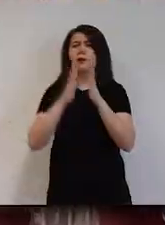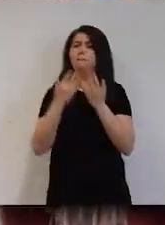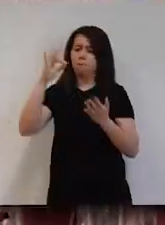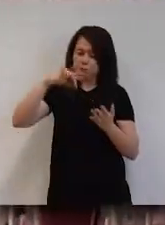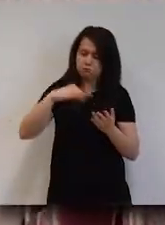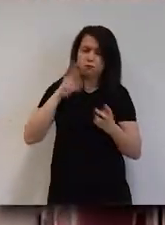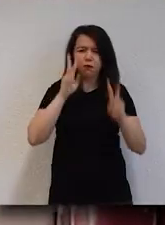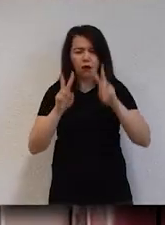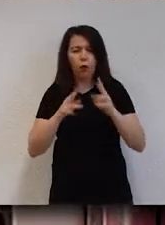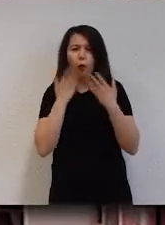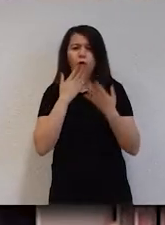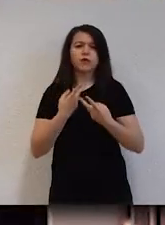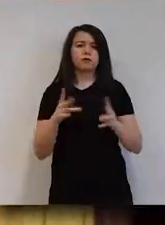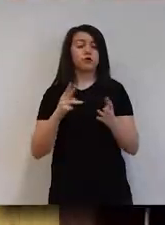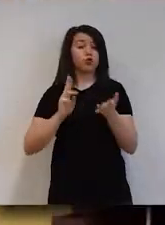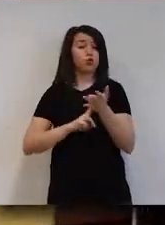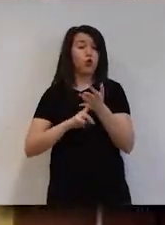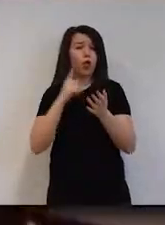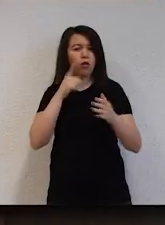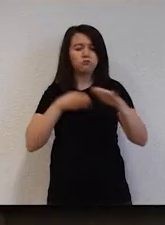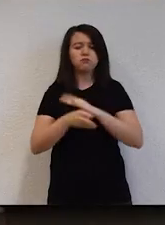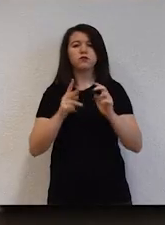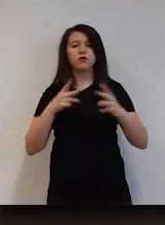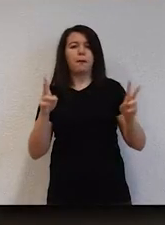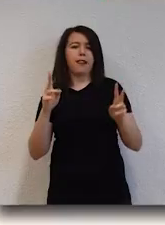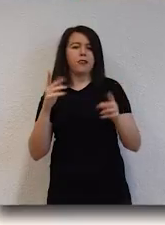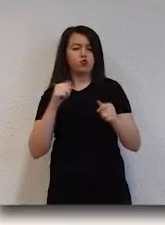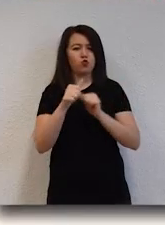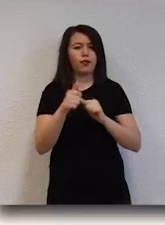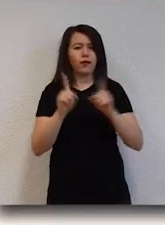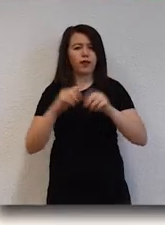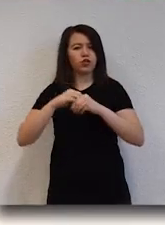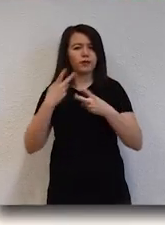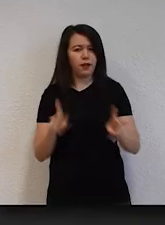materyal indirebilir, kütüphane hesabınızı uzaktan yönetebilirsiniz.